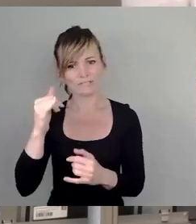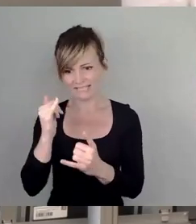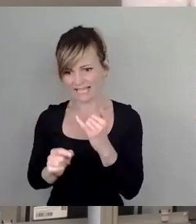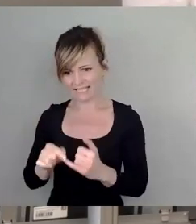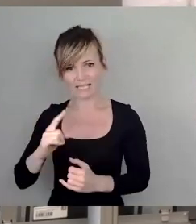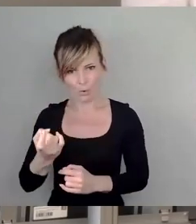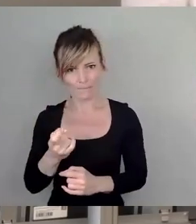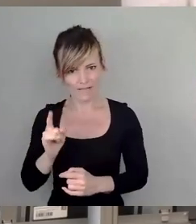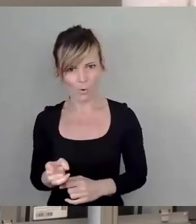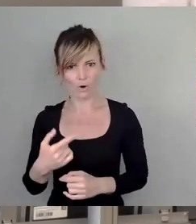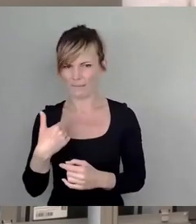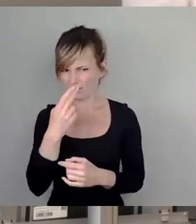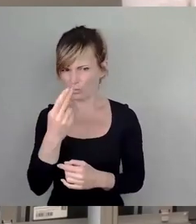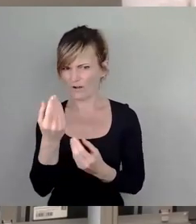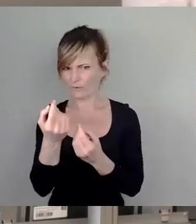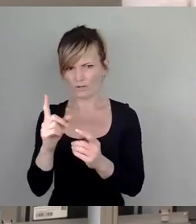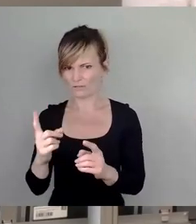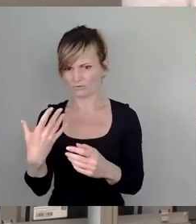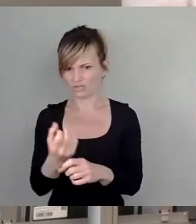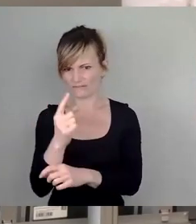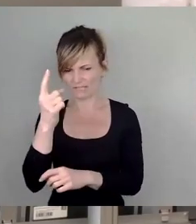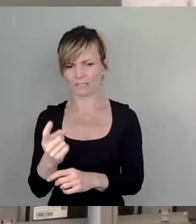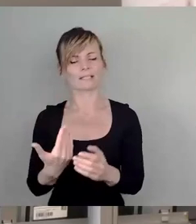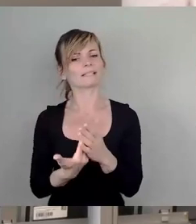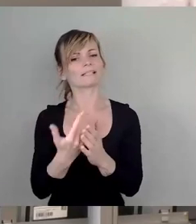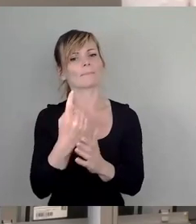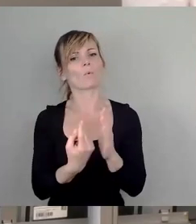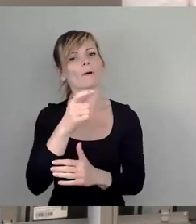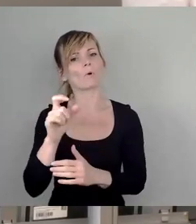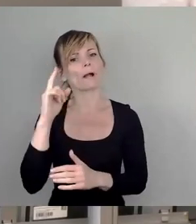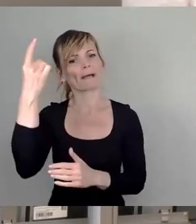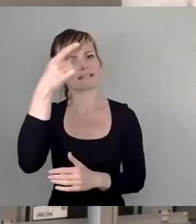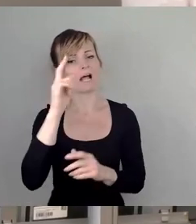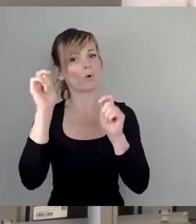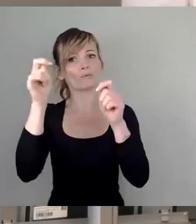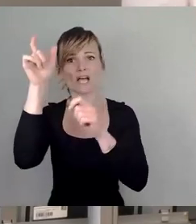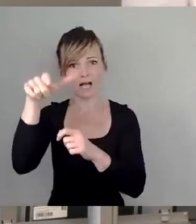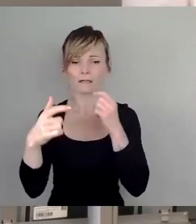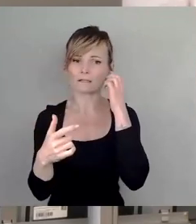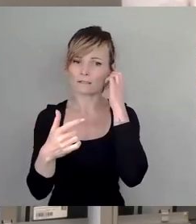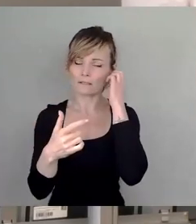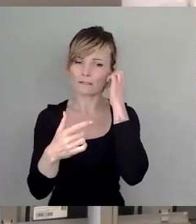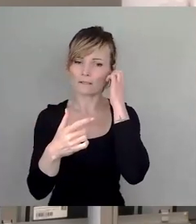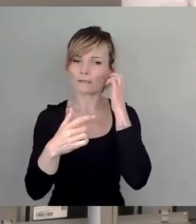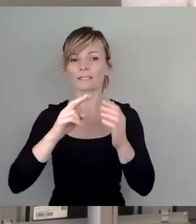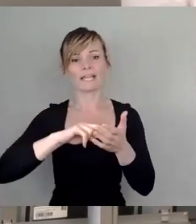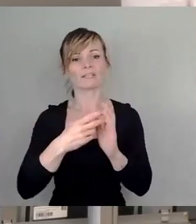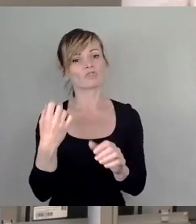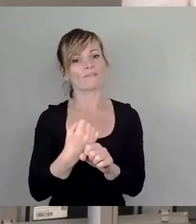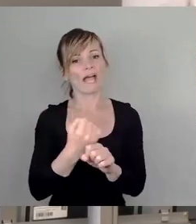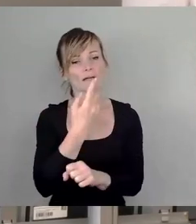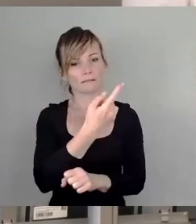deswegen möchten wir den Oberbürgermeister beauftragen, sich gegenüber den Technischen Werken für eine Finanzierung genau dieses